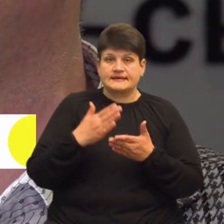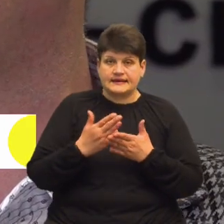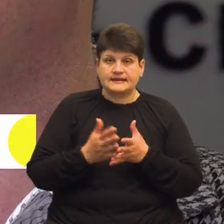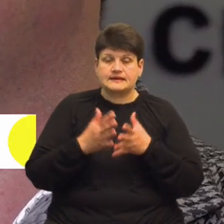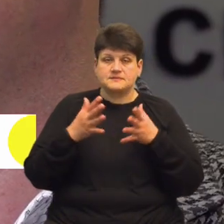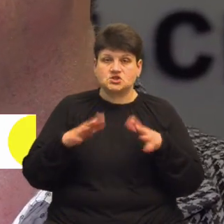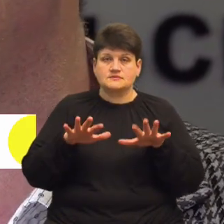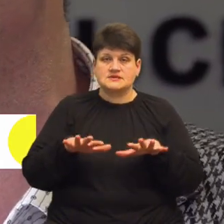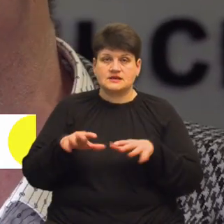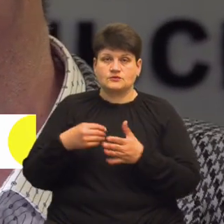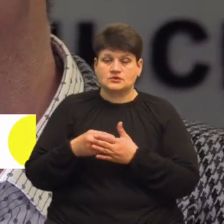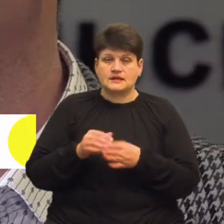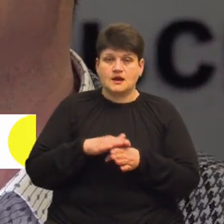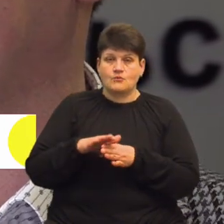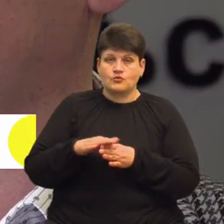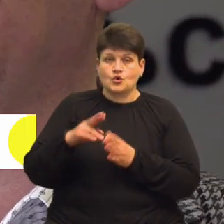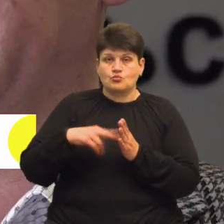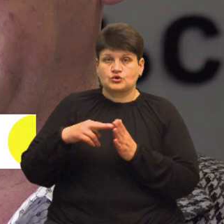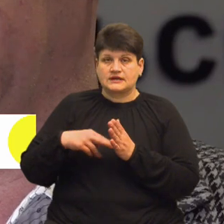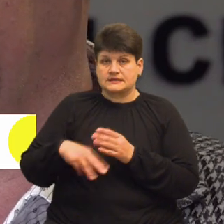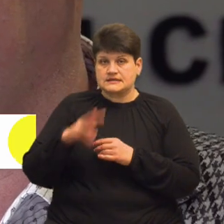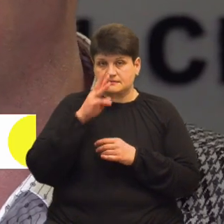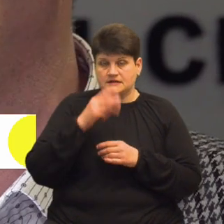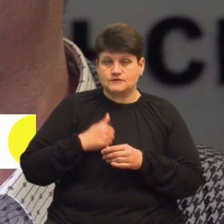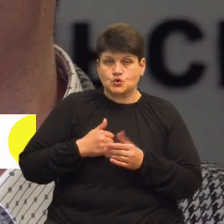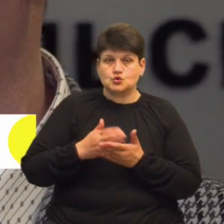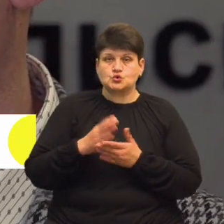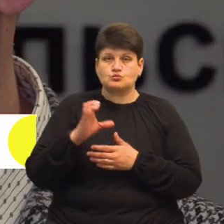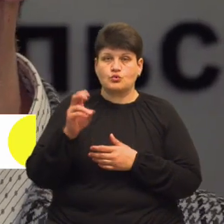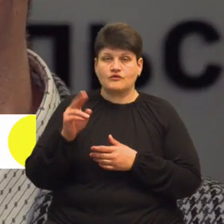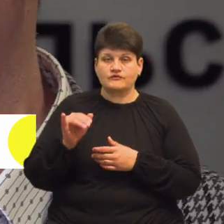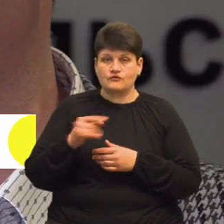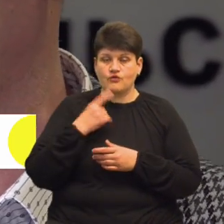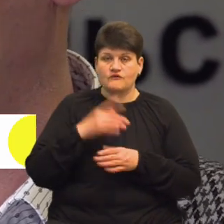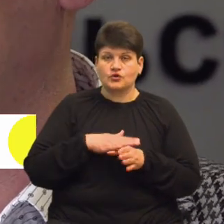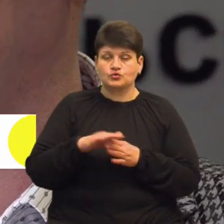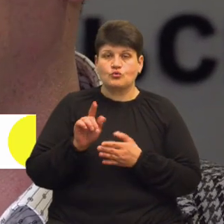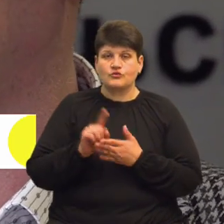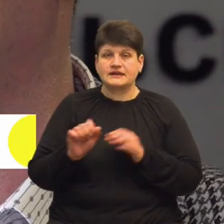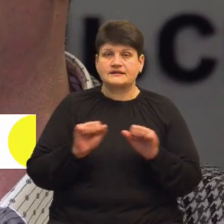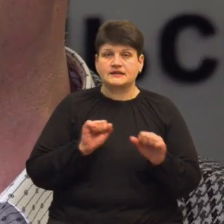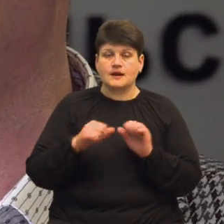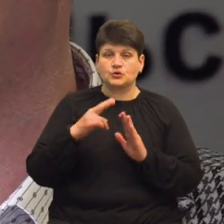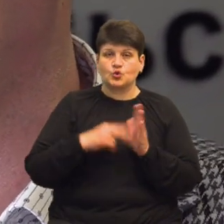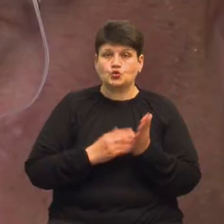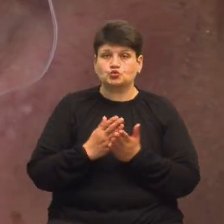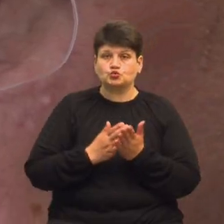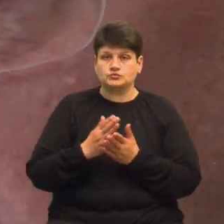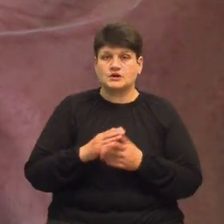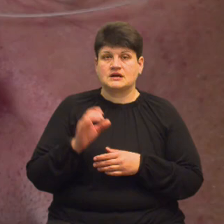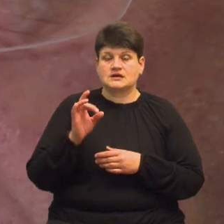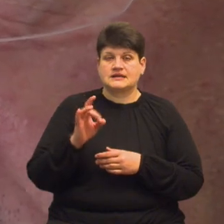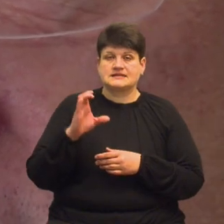місцеві бюджети наповнюють податки зарплати військовослужбовців, каже виконувач обов'язків керівника обласного управління податкової служби Руслан Цвігун.